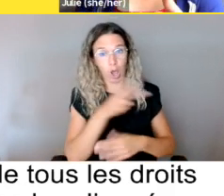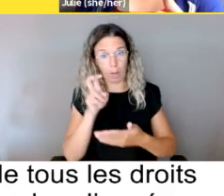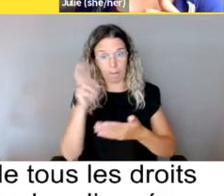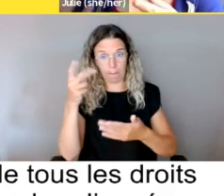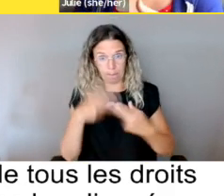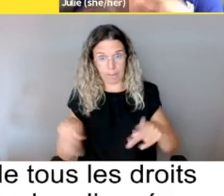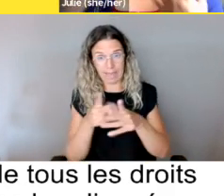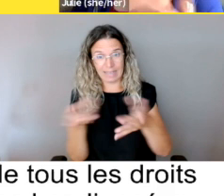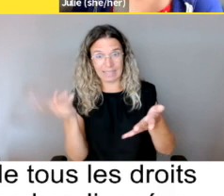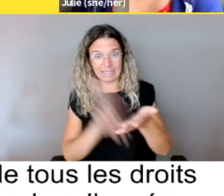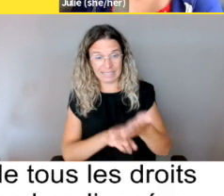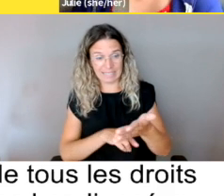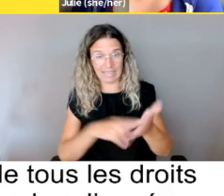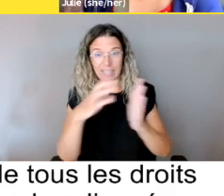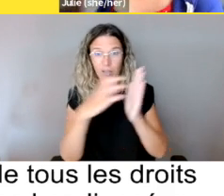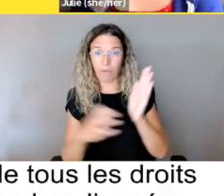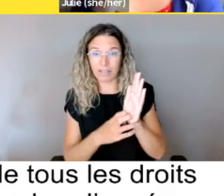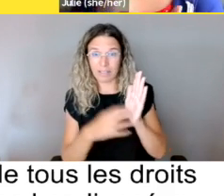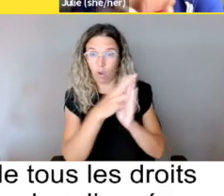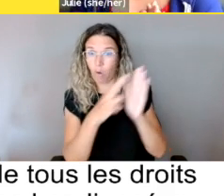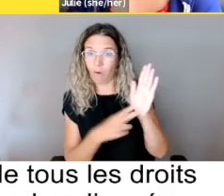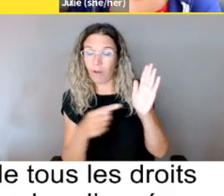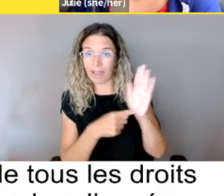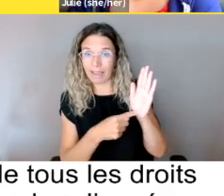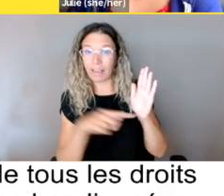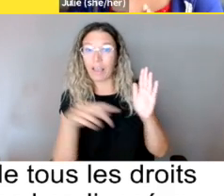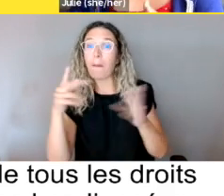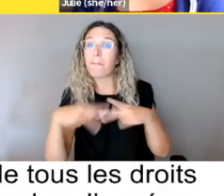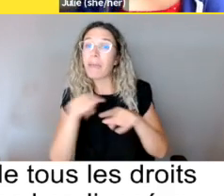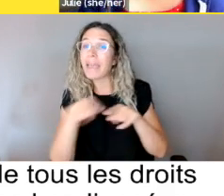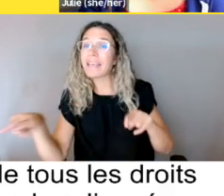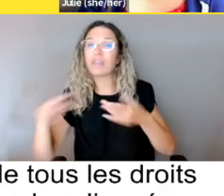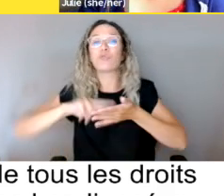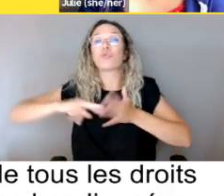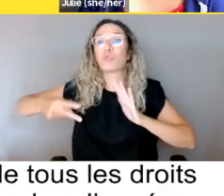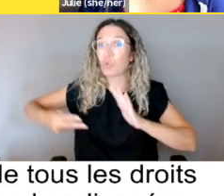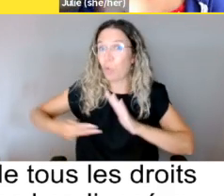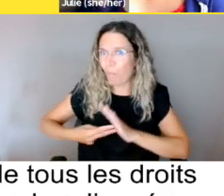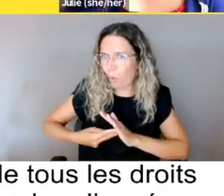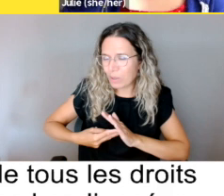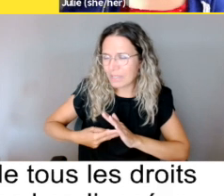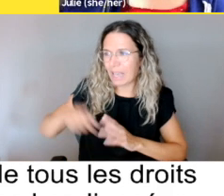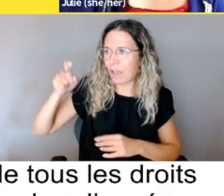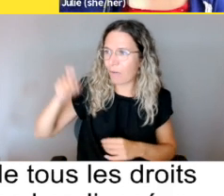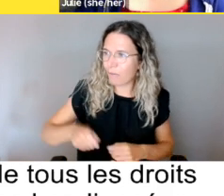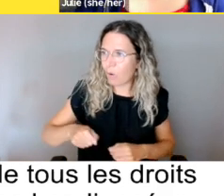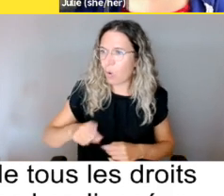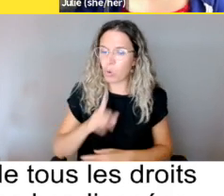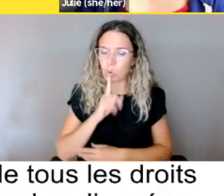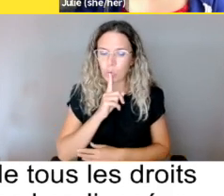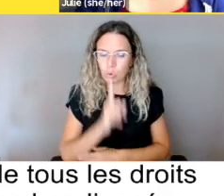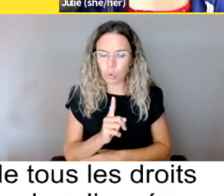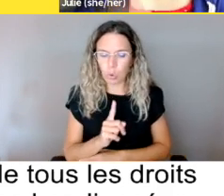engagés à signer cette Convention sont, en théorie, supposés de s